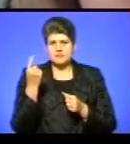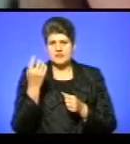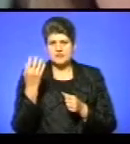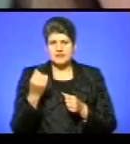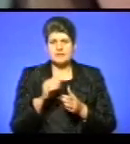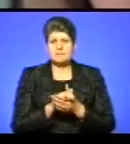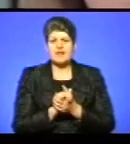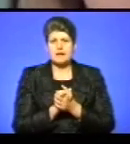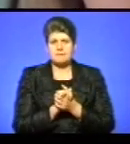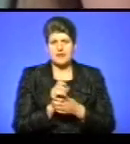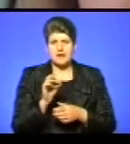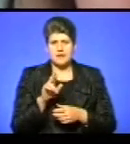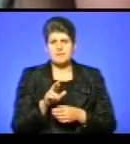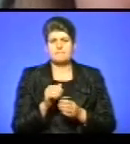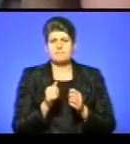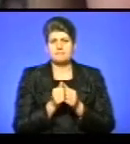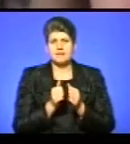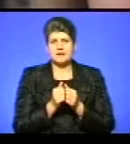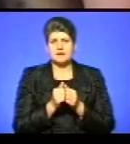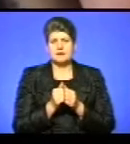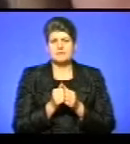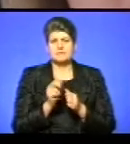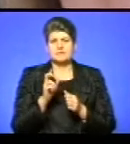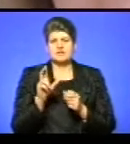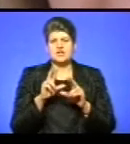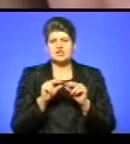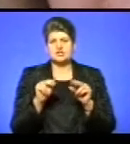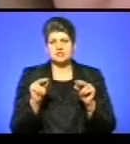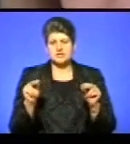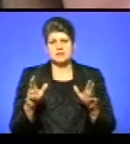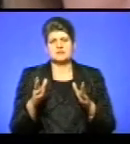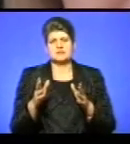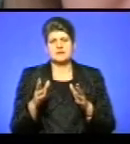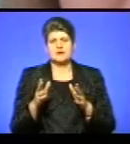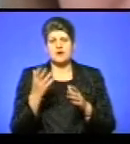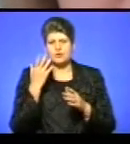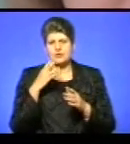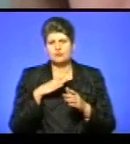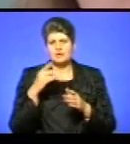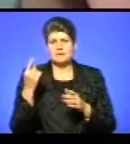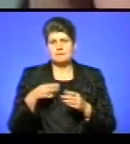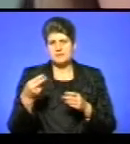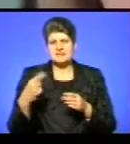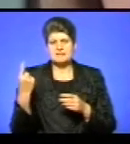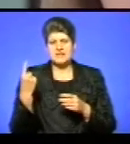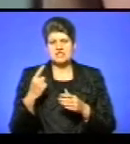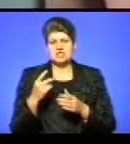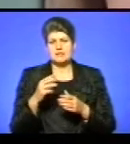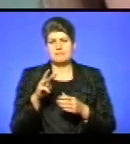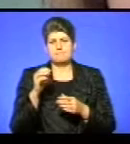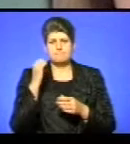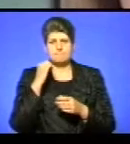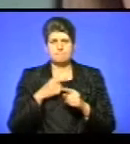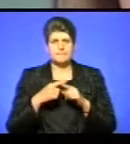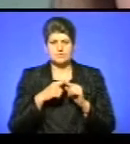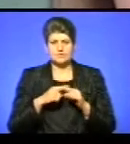перемиря, біля щастя, біля всілої гори, а коли було підписано перші мінські угоди, в той самий день